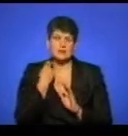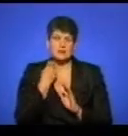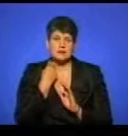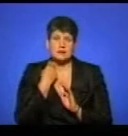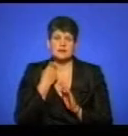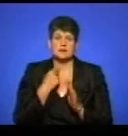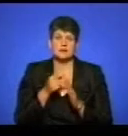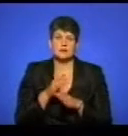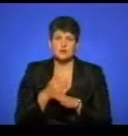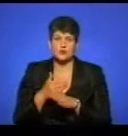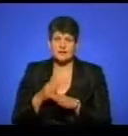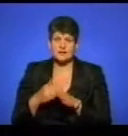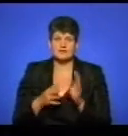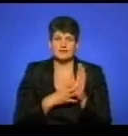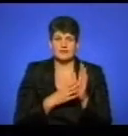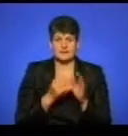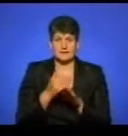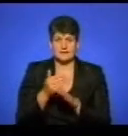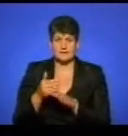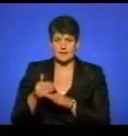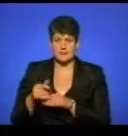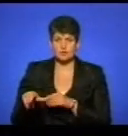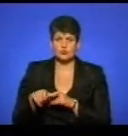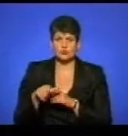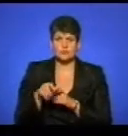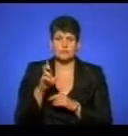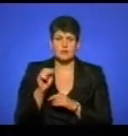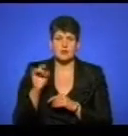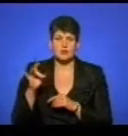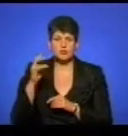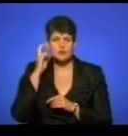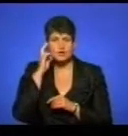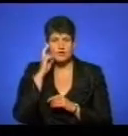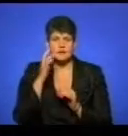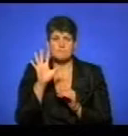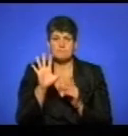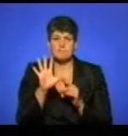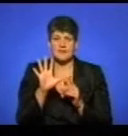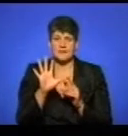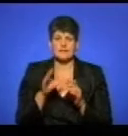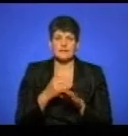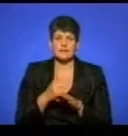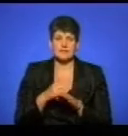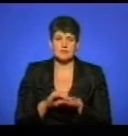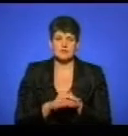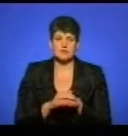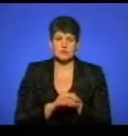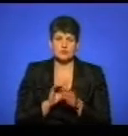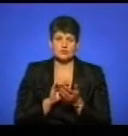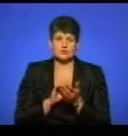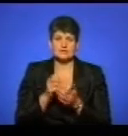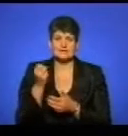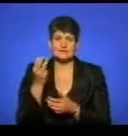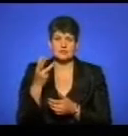і поділив її на 9 етапів. Дорога із Белграду до Києва – п'ятий етап благодійного маршруту Марка. 13